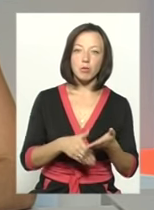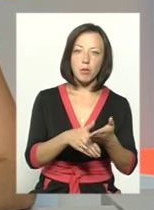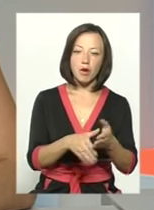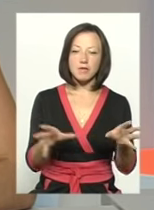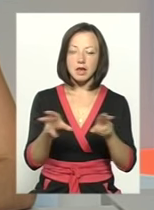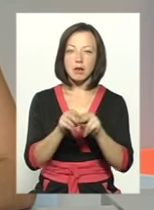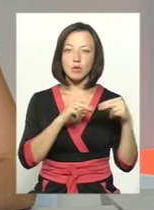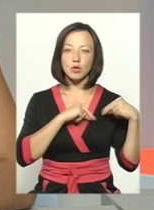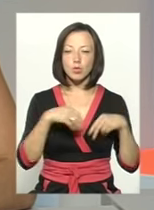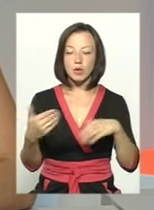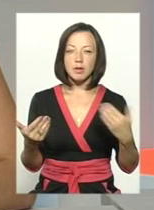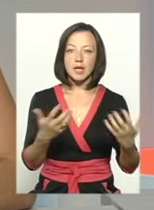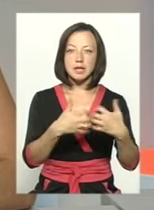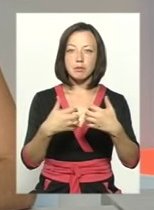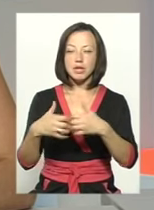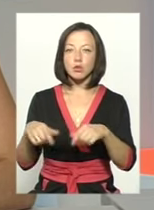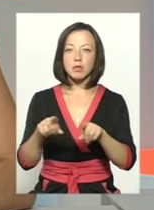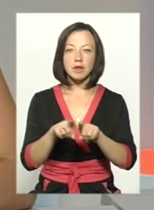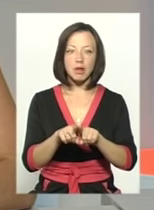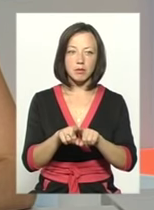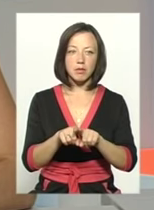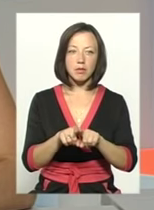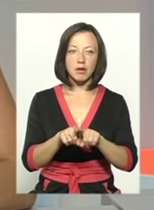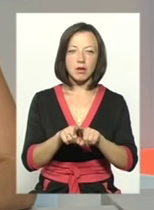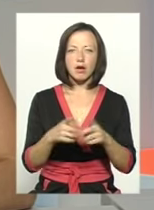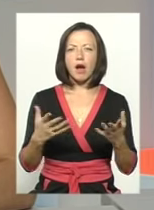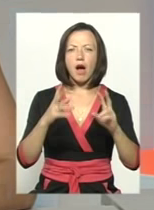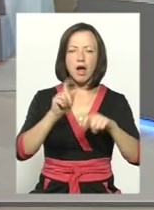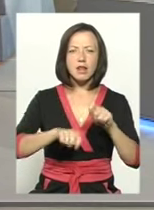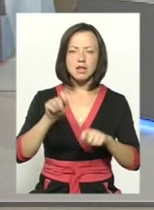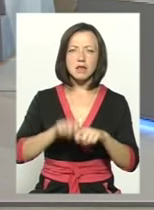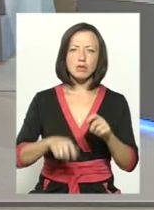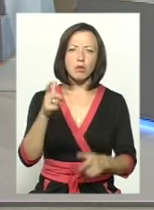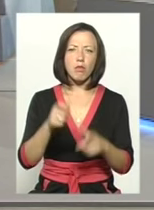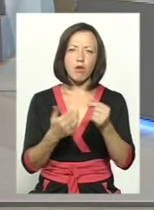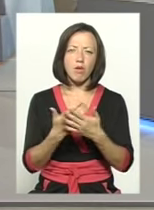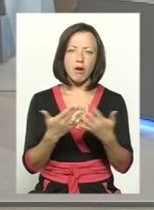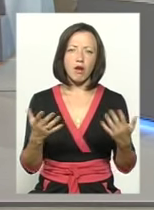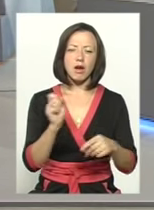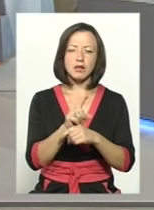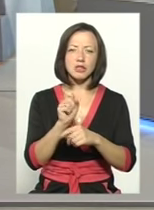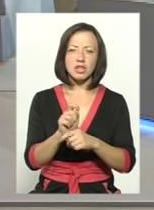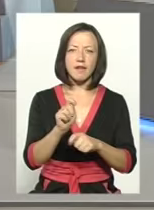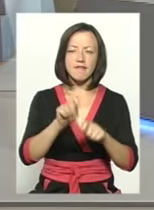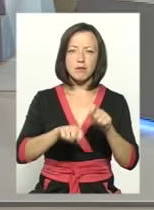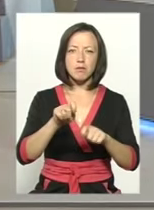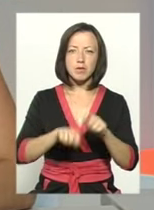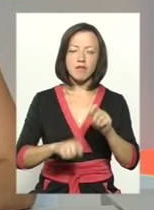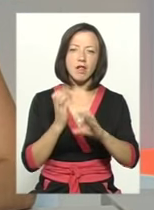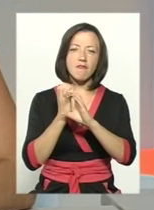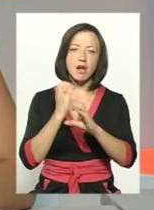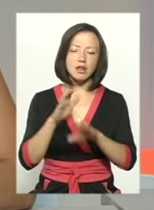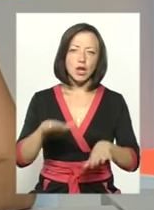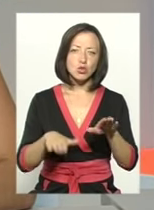взаємодіяти з пристроями, такими як аналізатори молока, такими як датчики вимірювання вантажу,